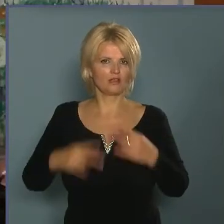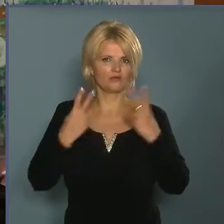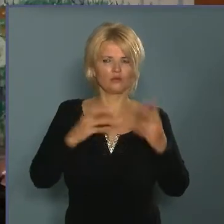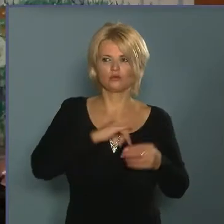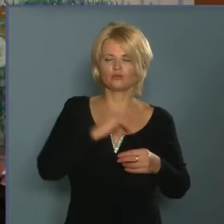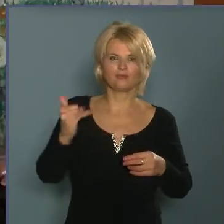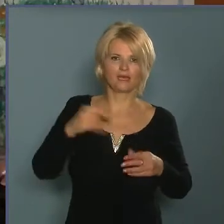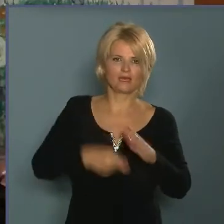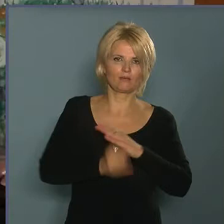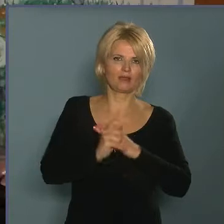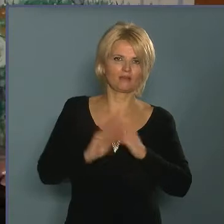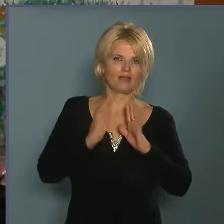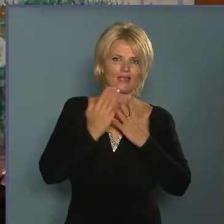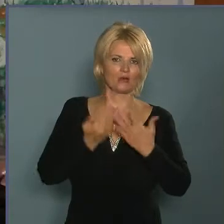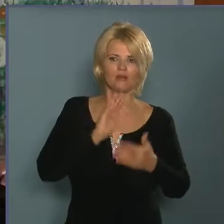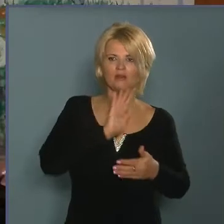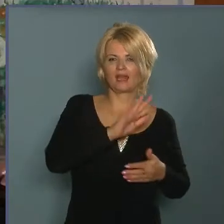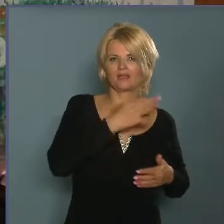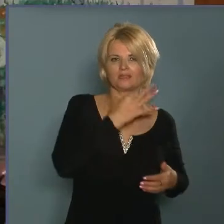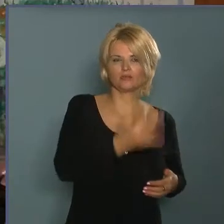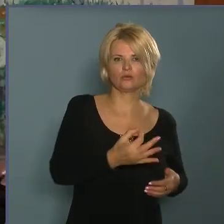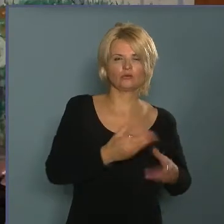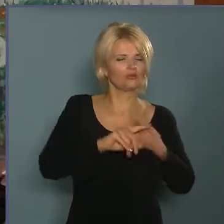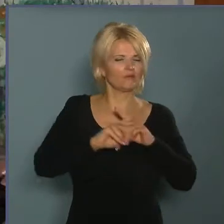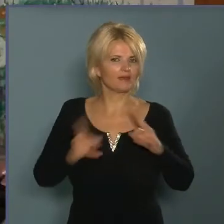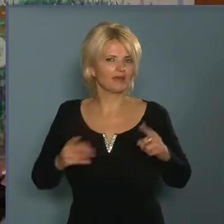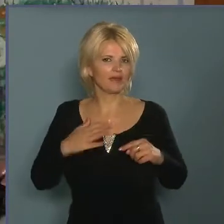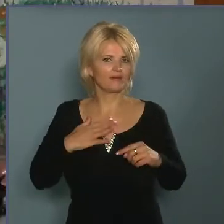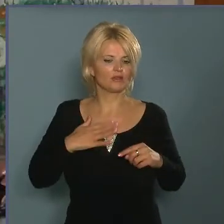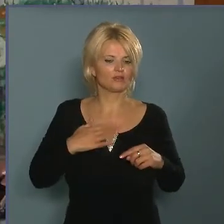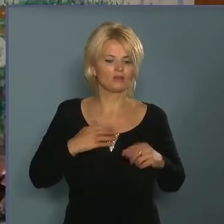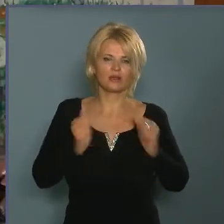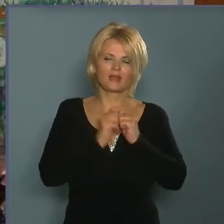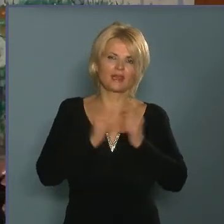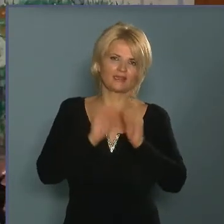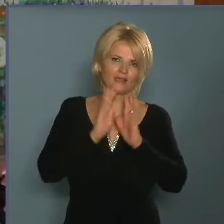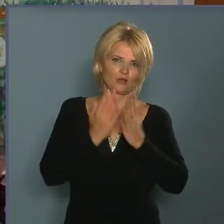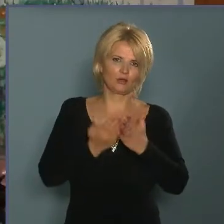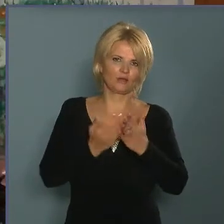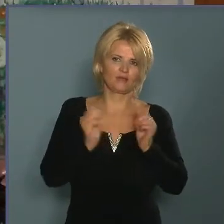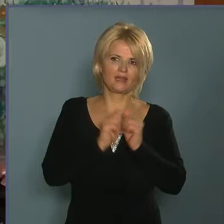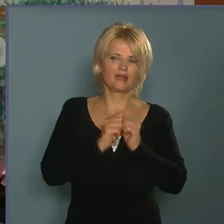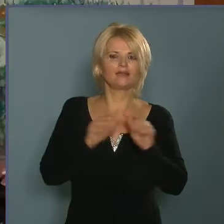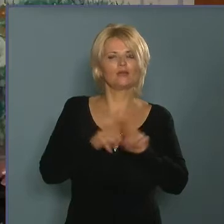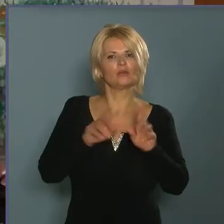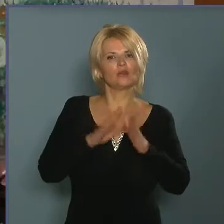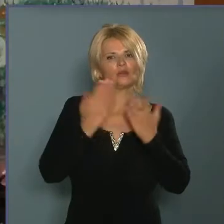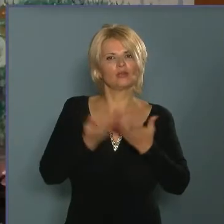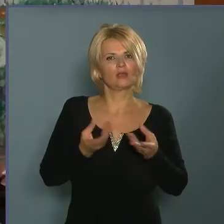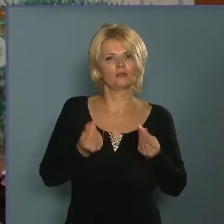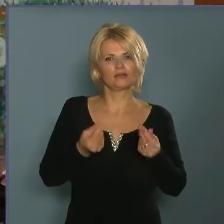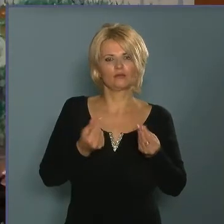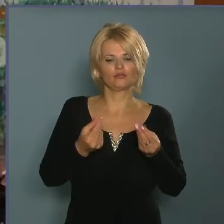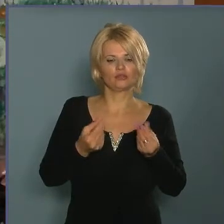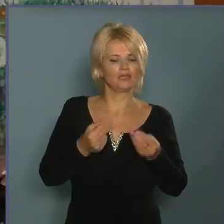mindenki megtalálja azt a könyvet, ami neki szól. Mert nagyon sokfélék vagyunk, rengeteg a könyv, rengeteg olyan könyvé lennék meg, aminek szerintem a minősége